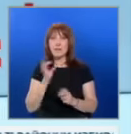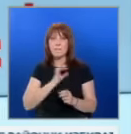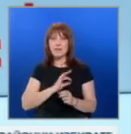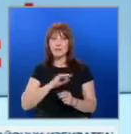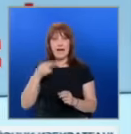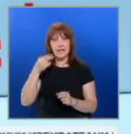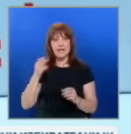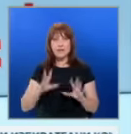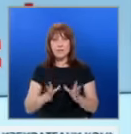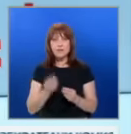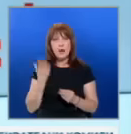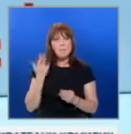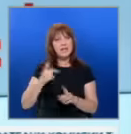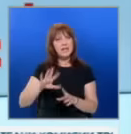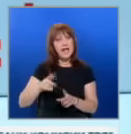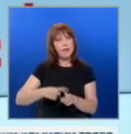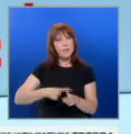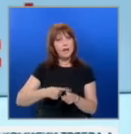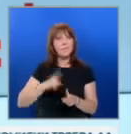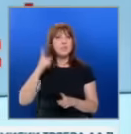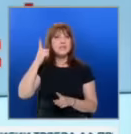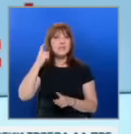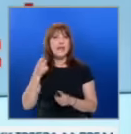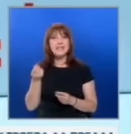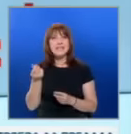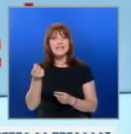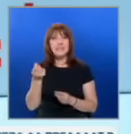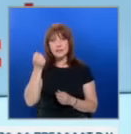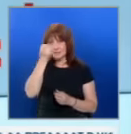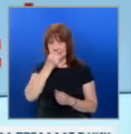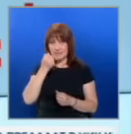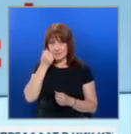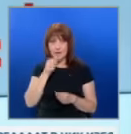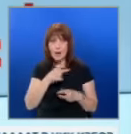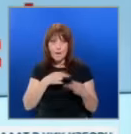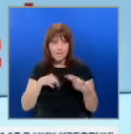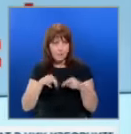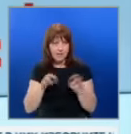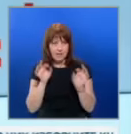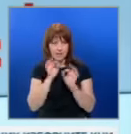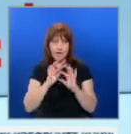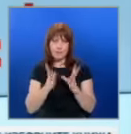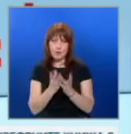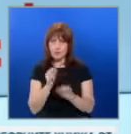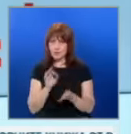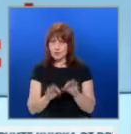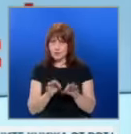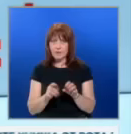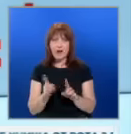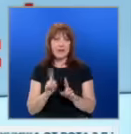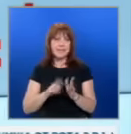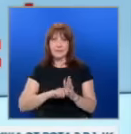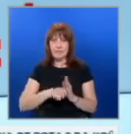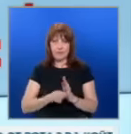започнали преди няколко месеца по сигнали за финансови схеми и измами. Проварките, които нямат общо си изборите, още не са